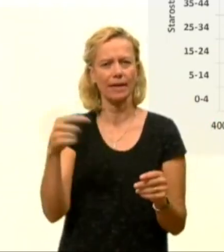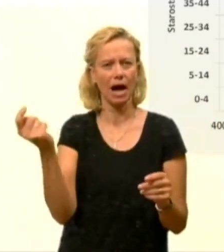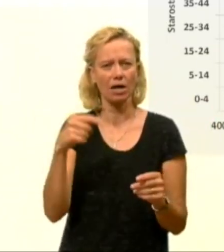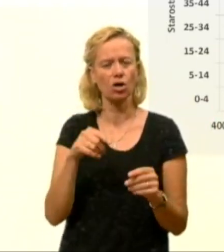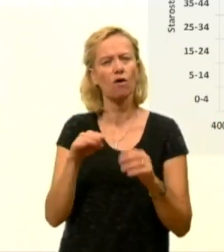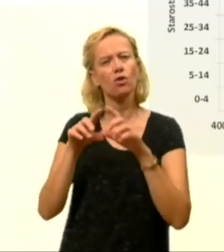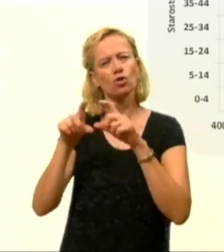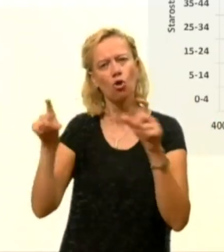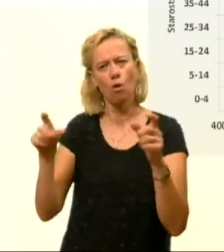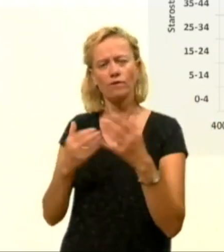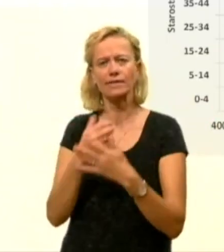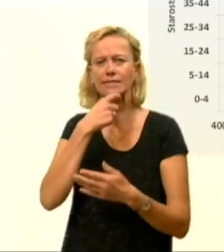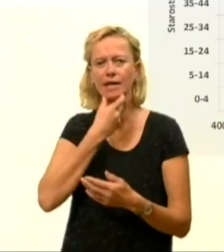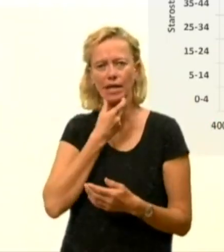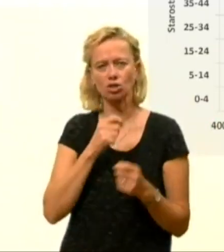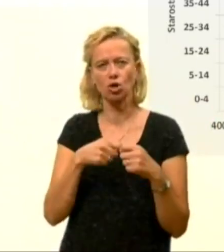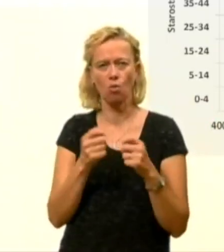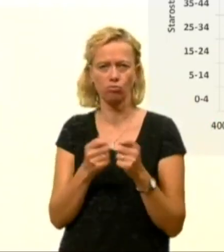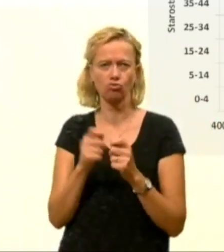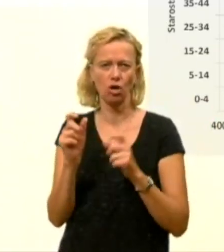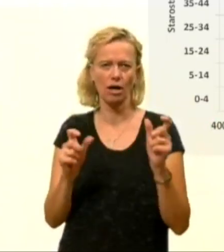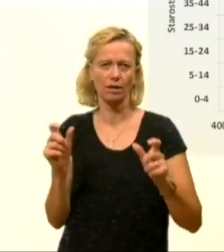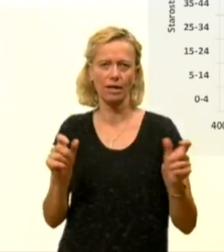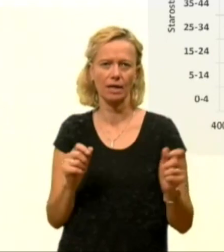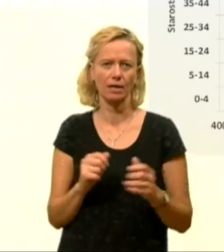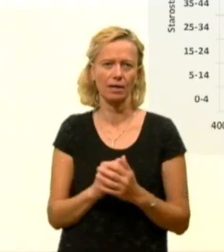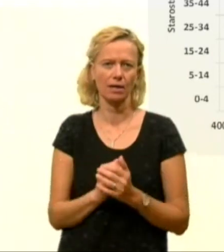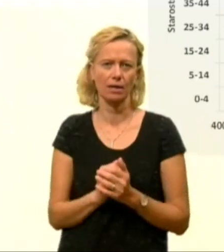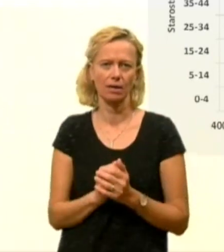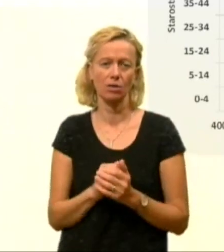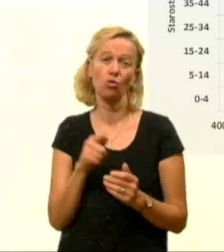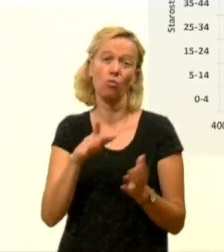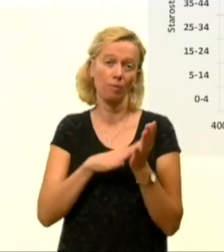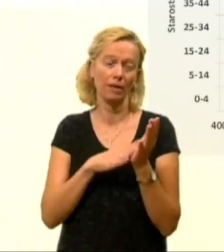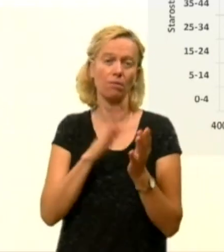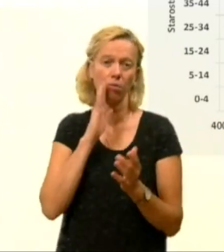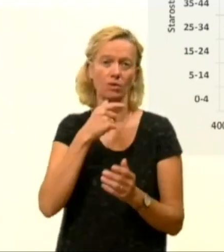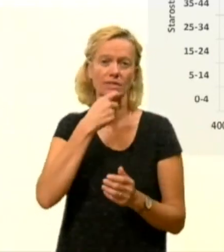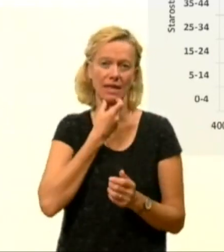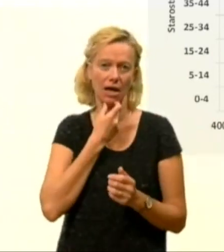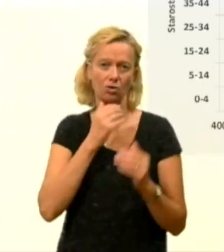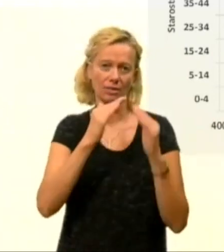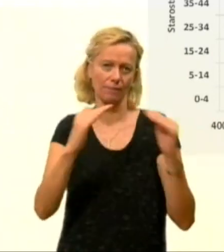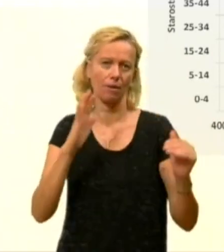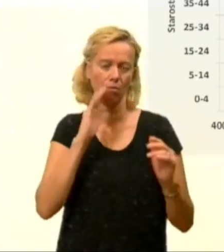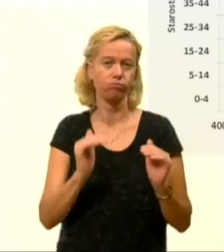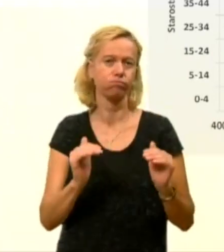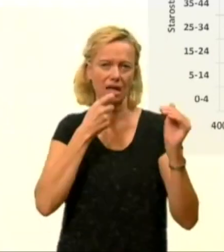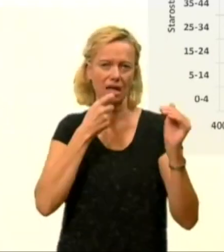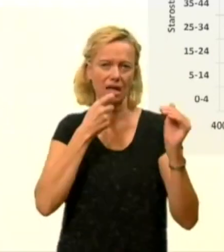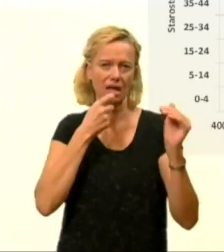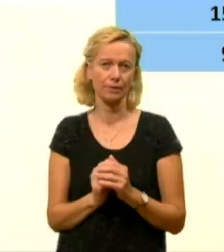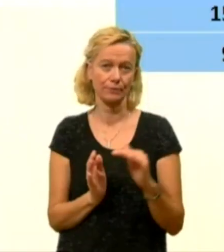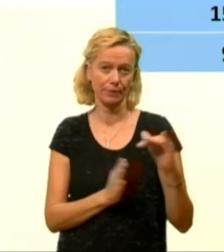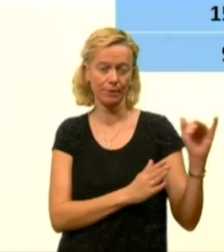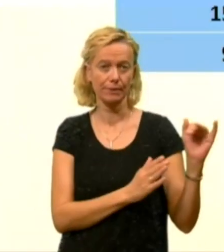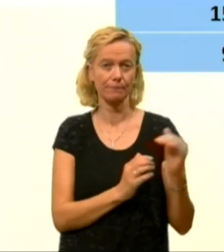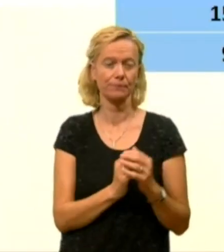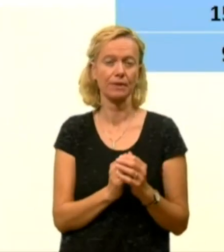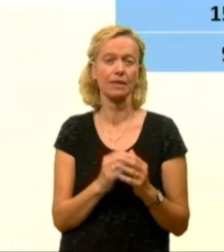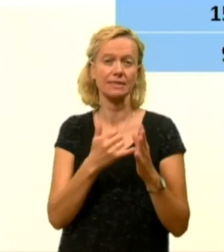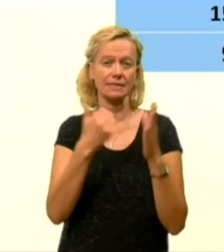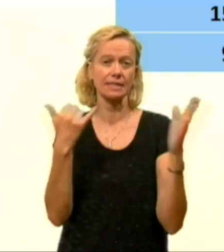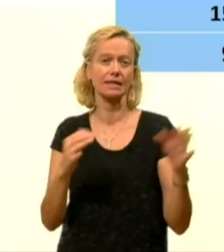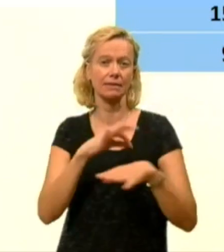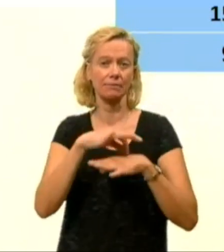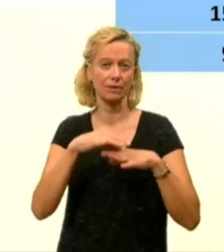domove za starejše občane, kar bo seveda pripomoglo s tem, da se bo starostna piramida premakla na vzgor. V zadnjem